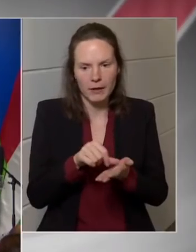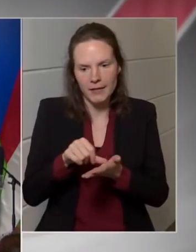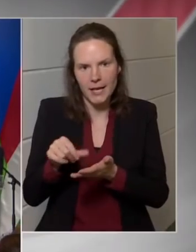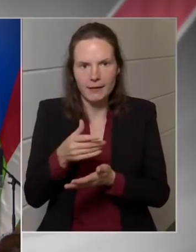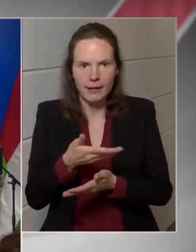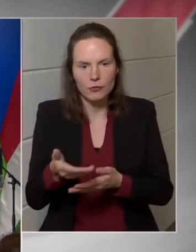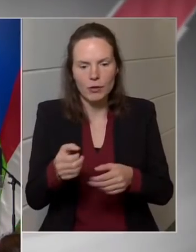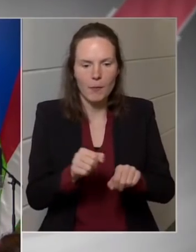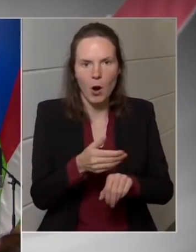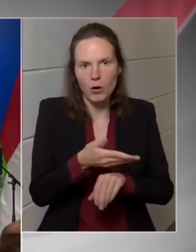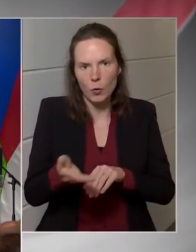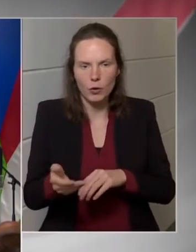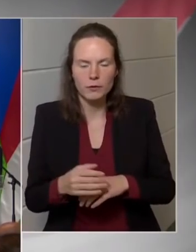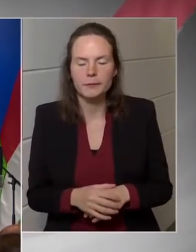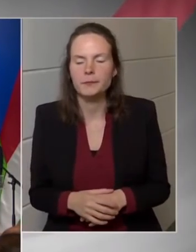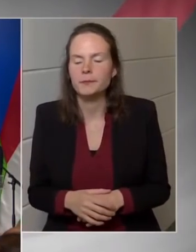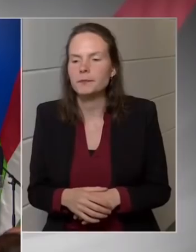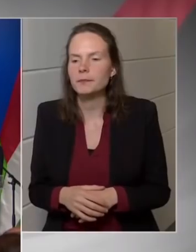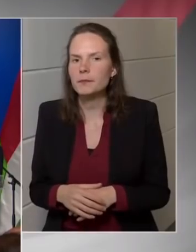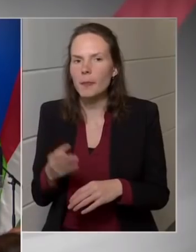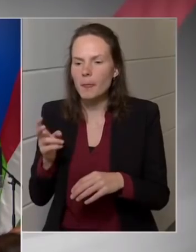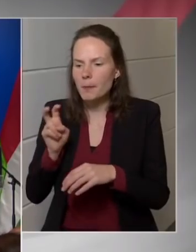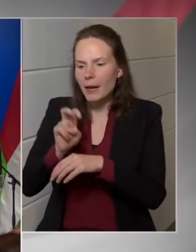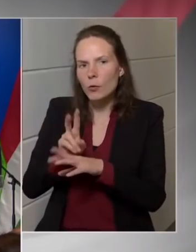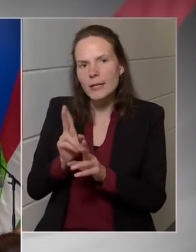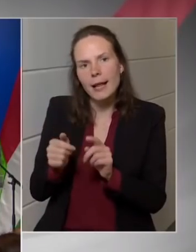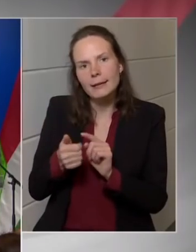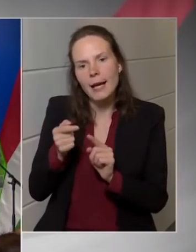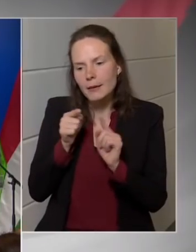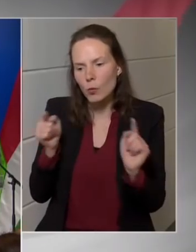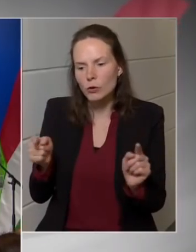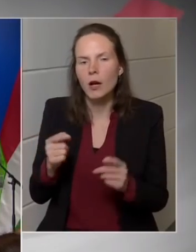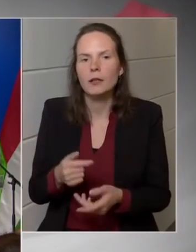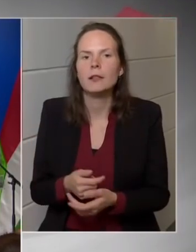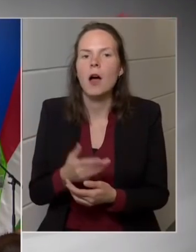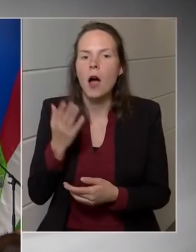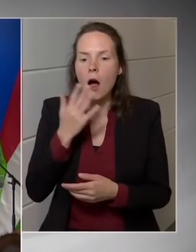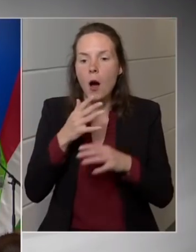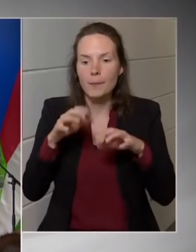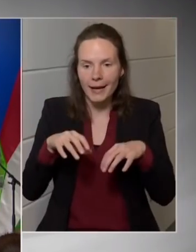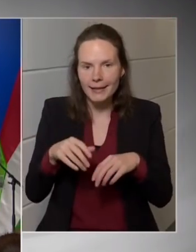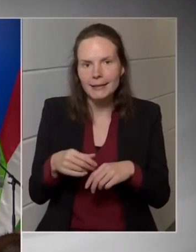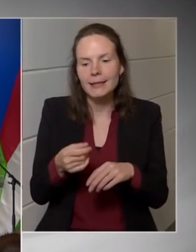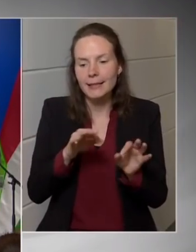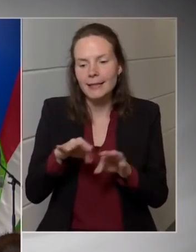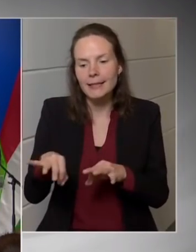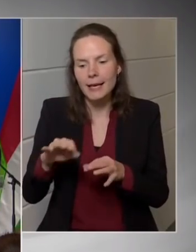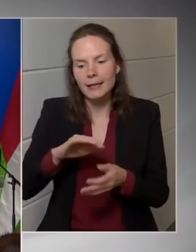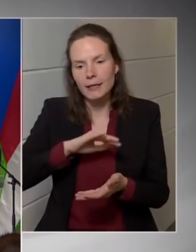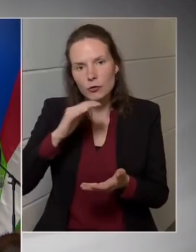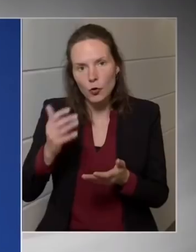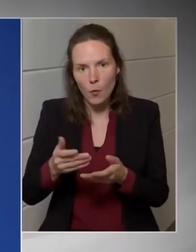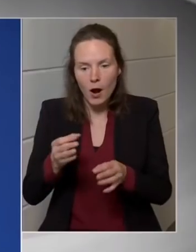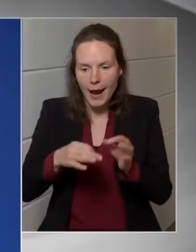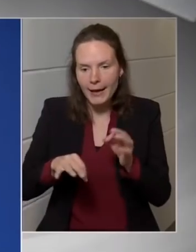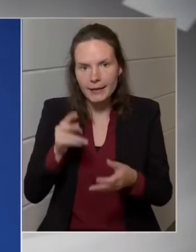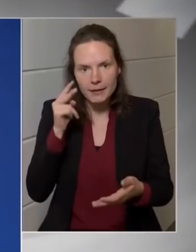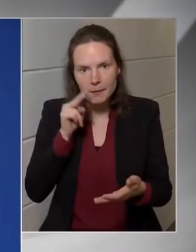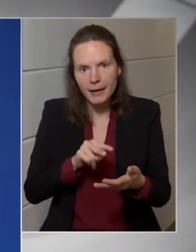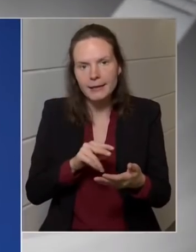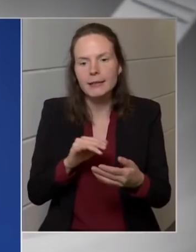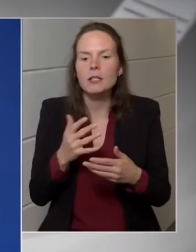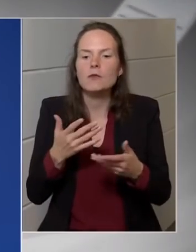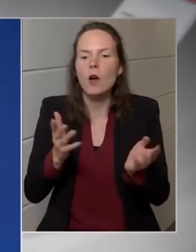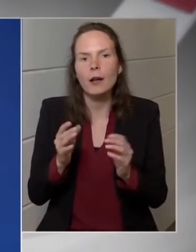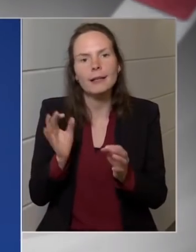Köszönöm, még egy kérdésem volna. Ez egy mondatot hozzá lehet tenni, és hogyha ezt megteszik, és az intézkedéscsomag egészsére nézve megteszik, és valaki korrekt módon értékeli